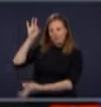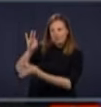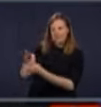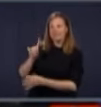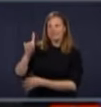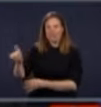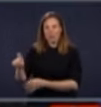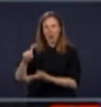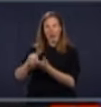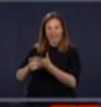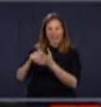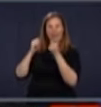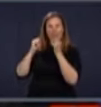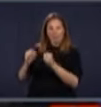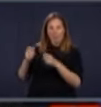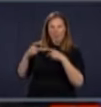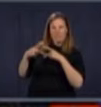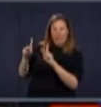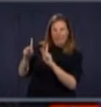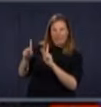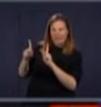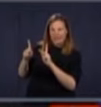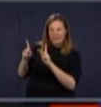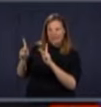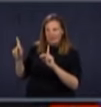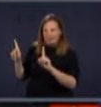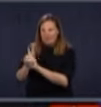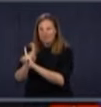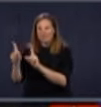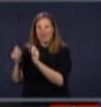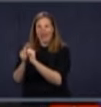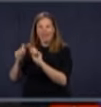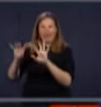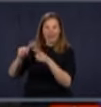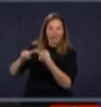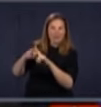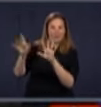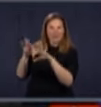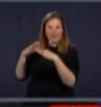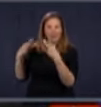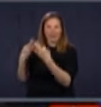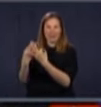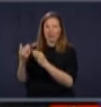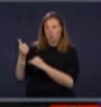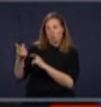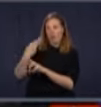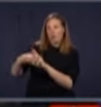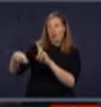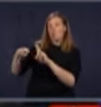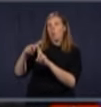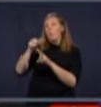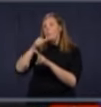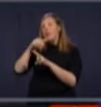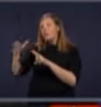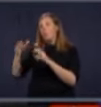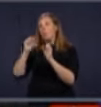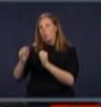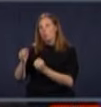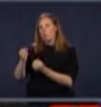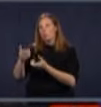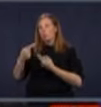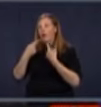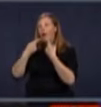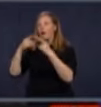Et le Dr Arruda m'a dit dans les prochains jours qu'on devrait être capable d'avoir une indication plus claire sur les